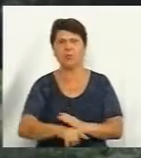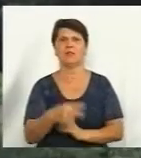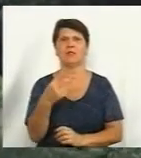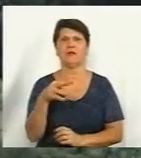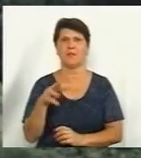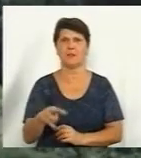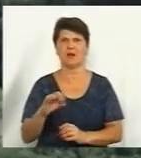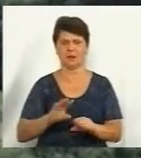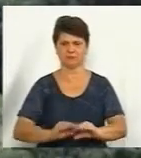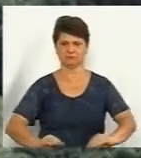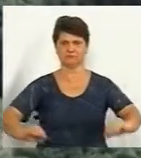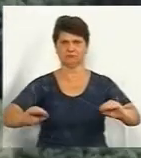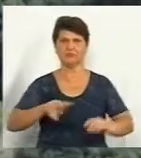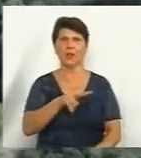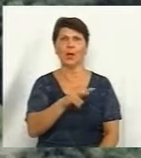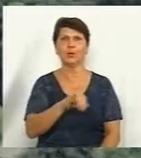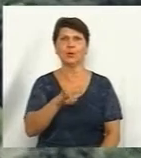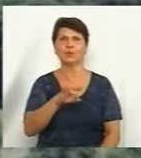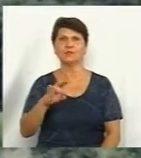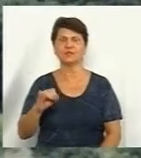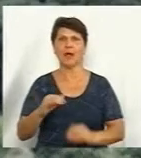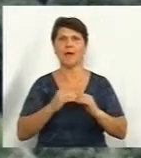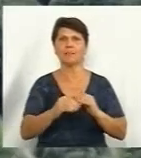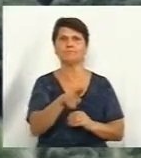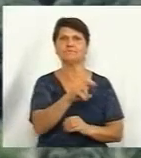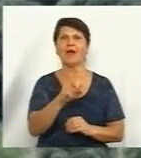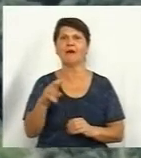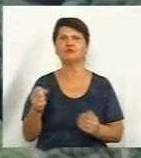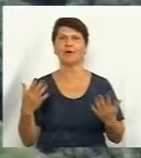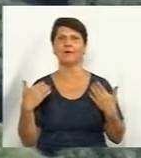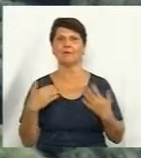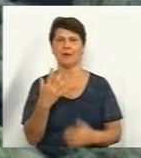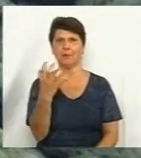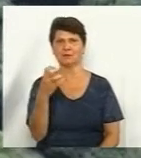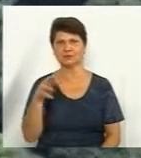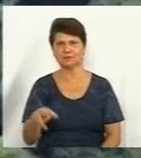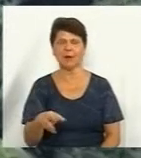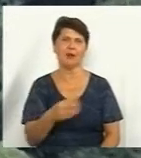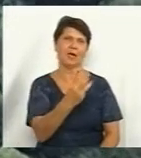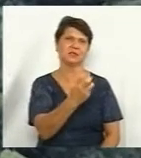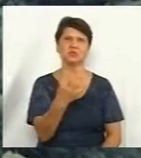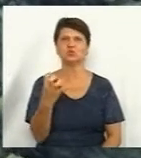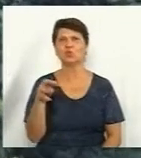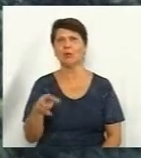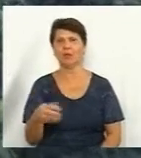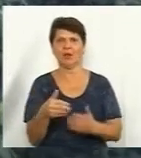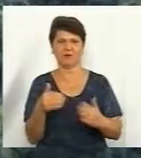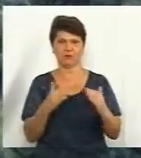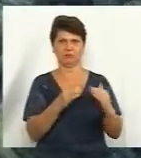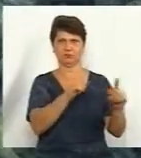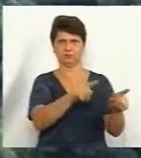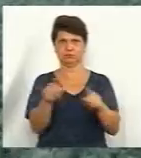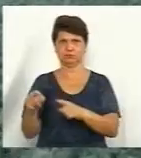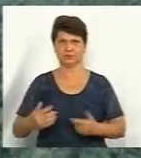встелена матами, і все. До Людовських дач 500 метрів, до Дендрарію десь метрів 300-400 від їхнього, ми десь тільки, чи